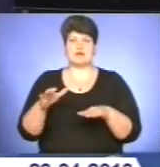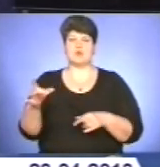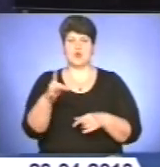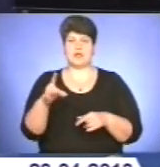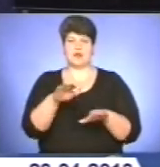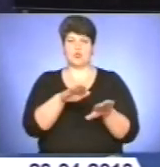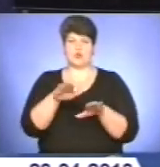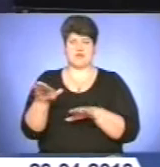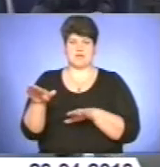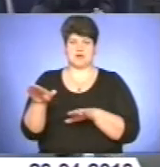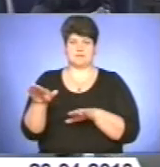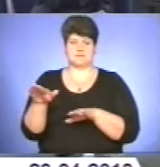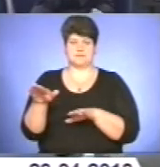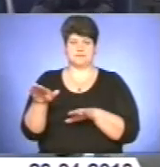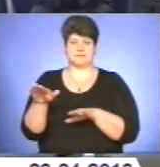рівнях.